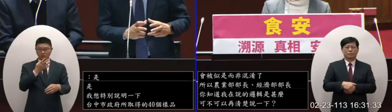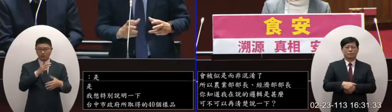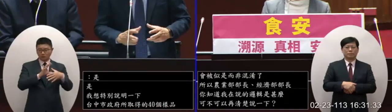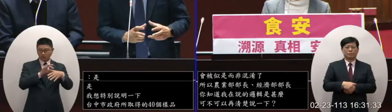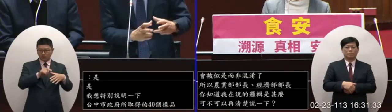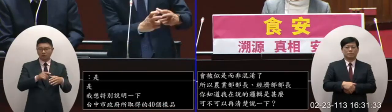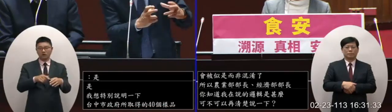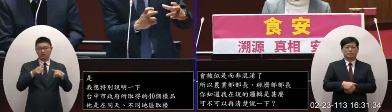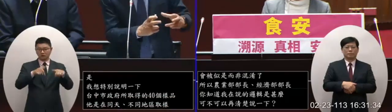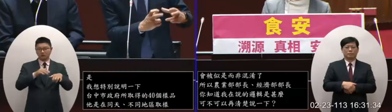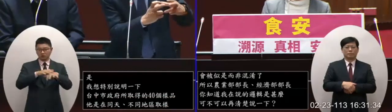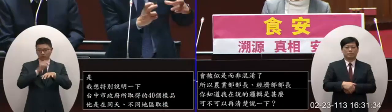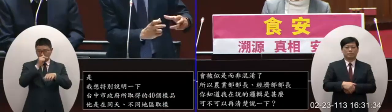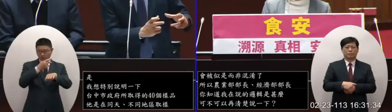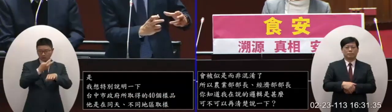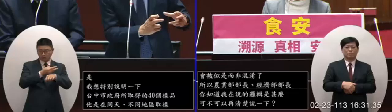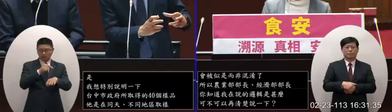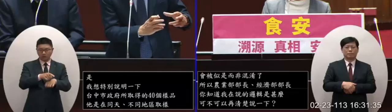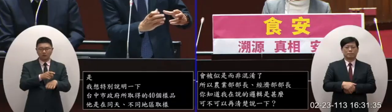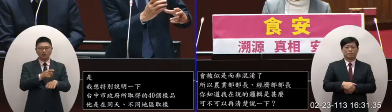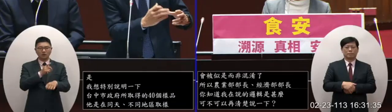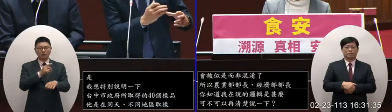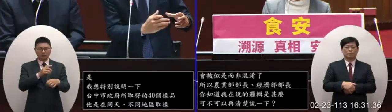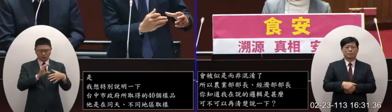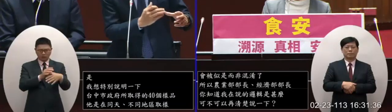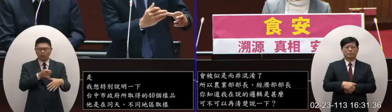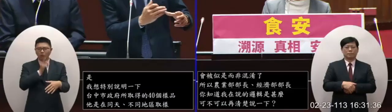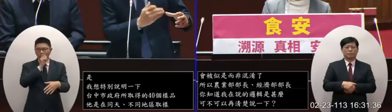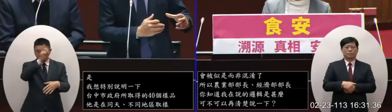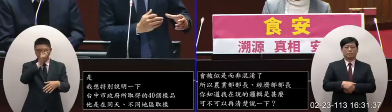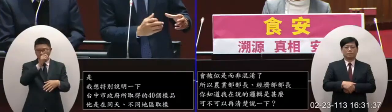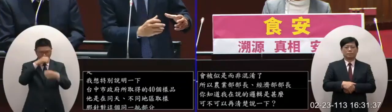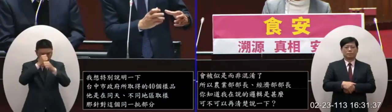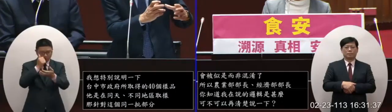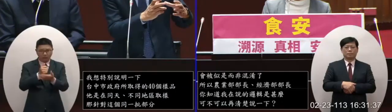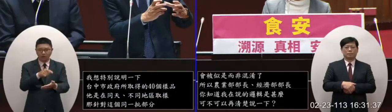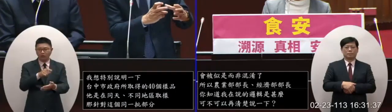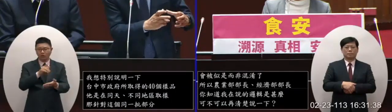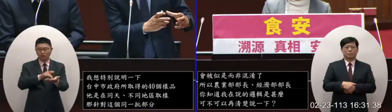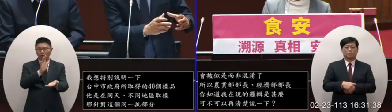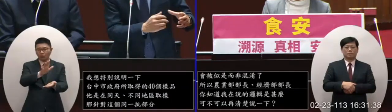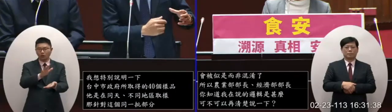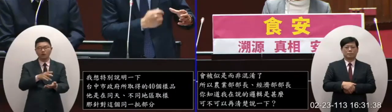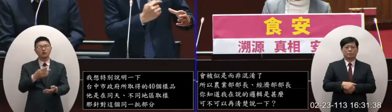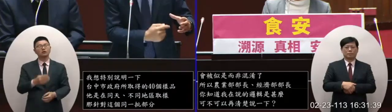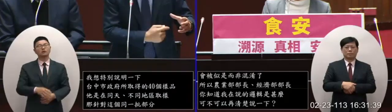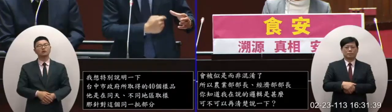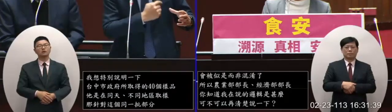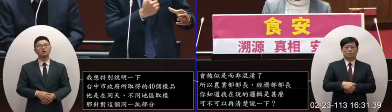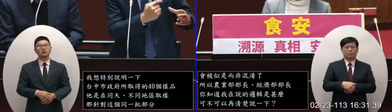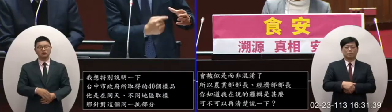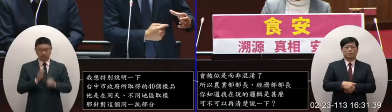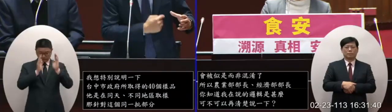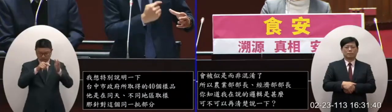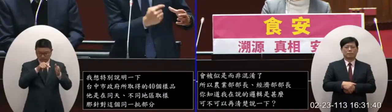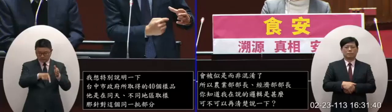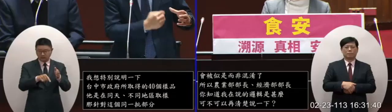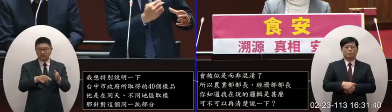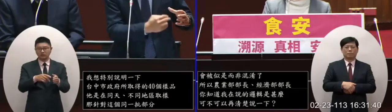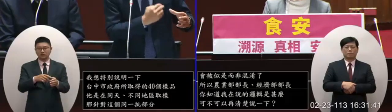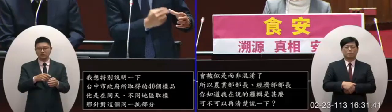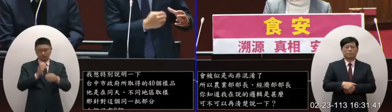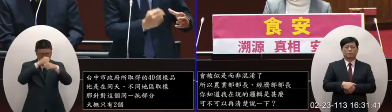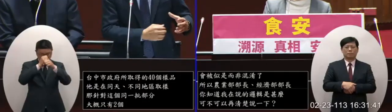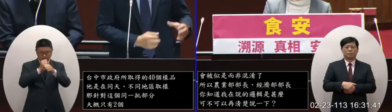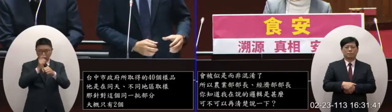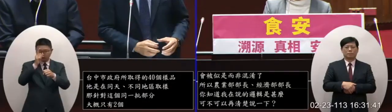西部特羅這個樣品就是那一盒那一塊肉那後續他做檢驗的時候都是在這一塊肉裡面重複去做這些